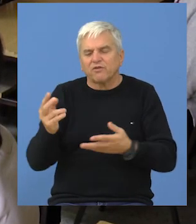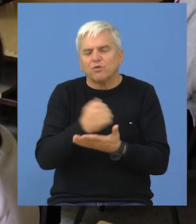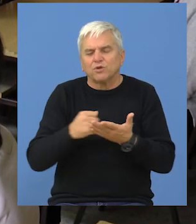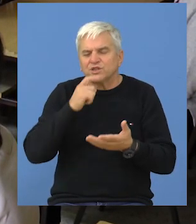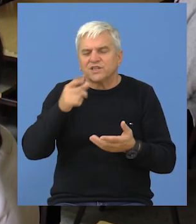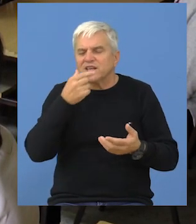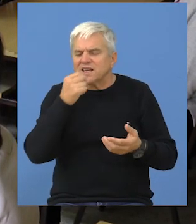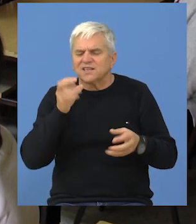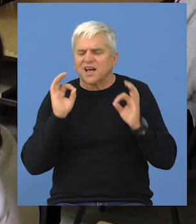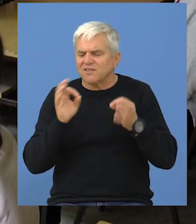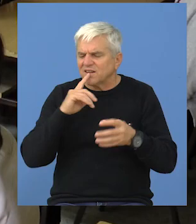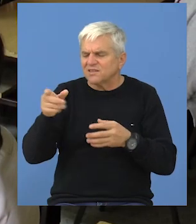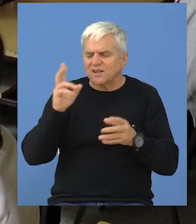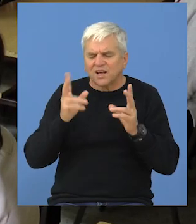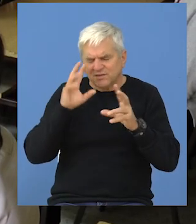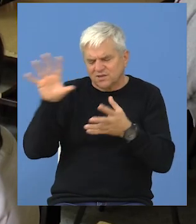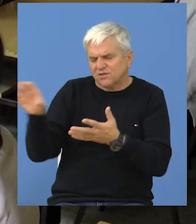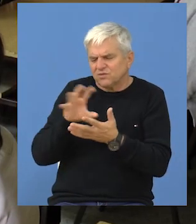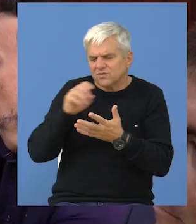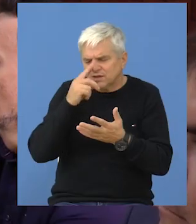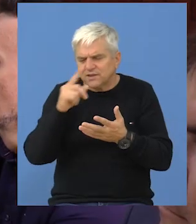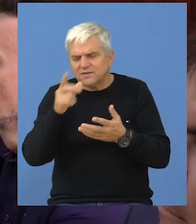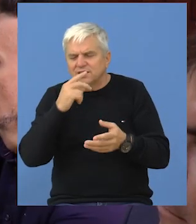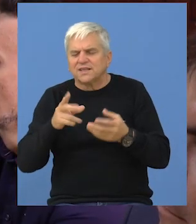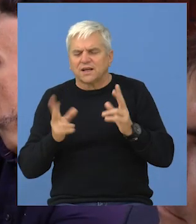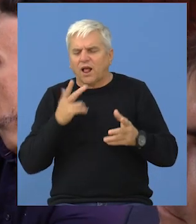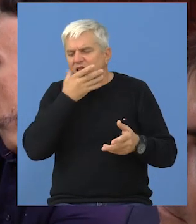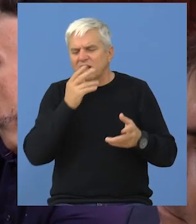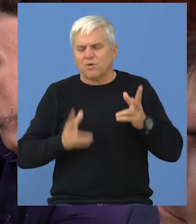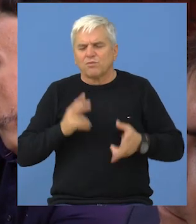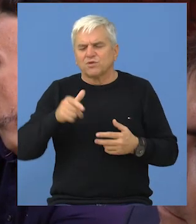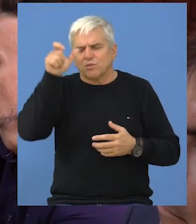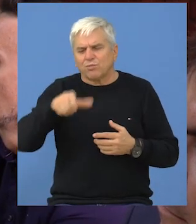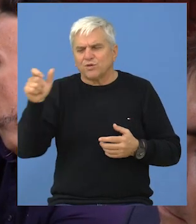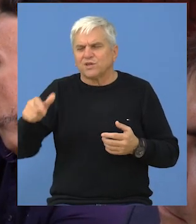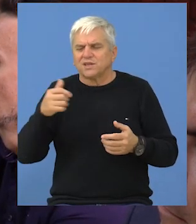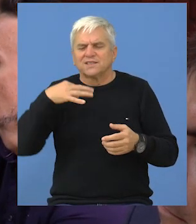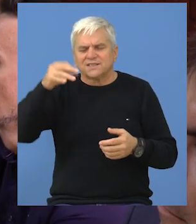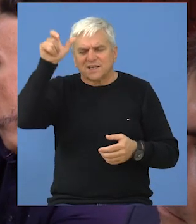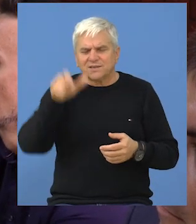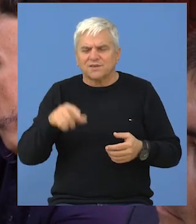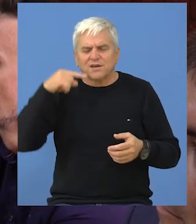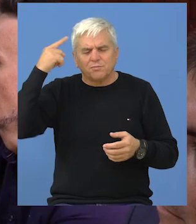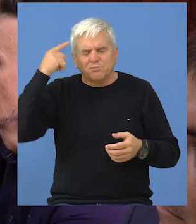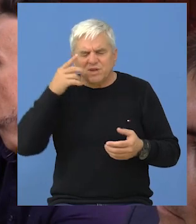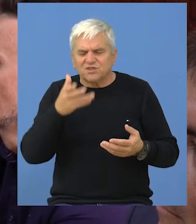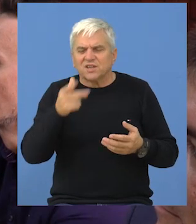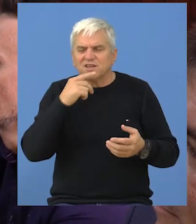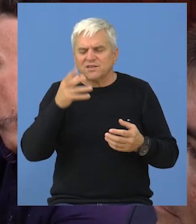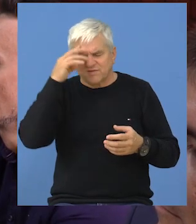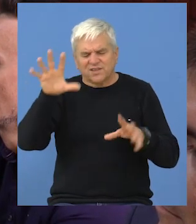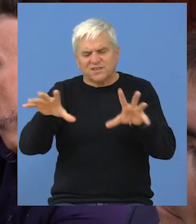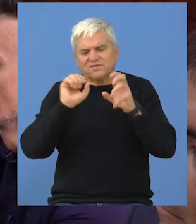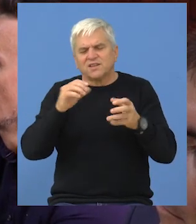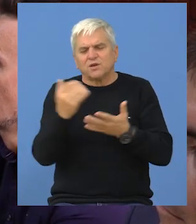jezika, gramatiku, ispravnost i veštinu tumačenja teksta, kao i izražavanje individualnog, samostalnog i kreativnog mišljenja